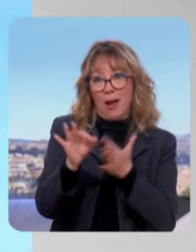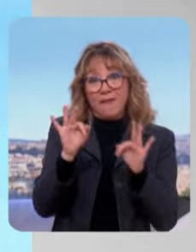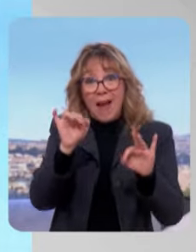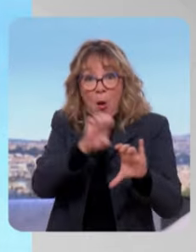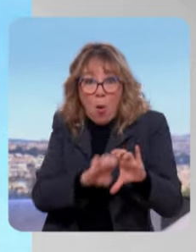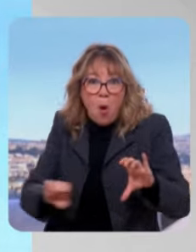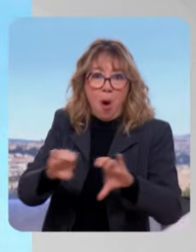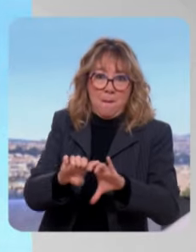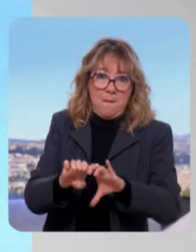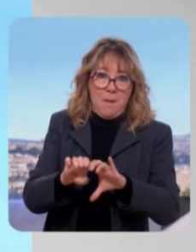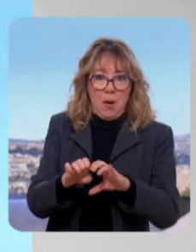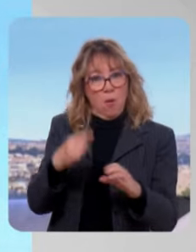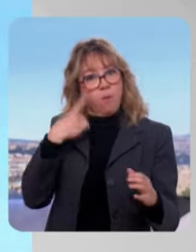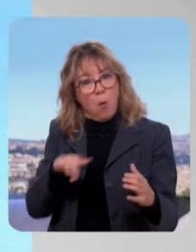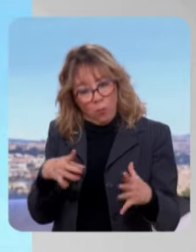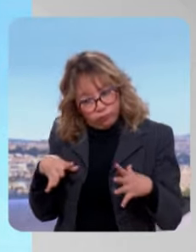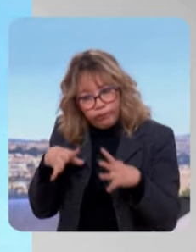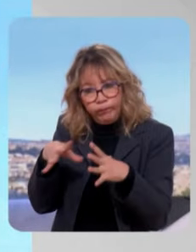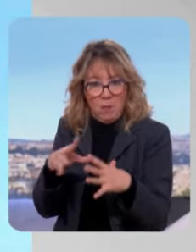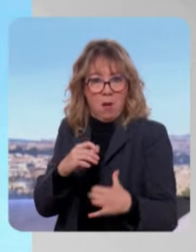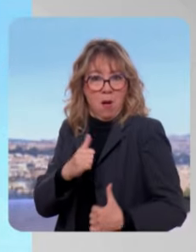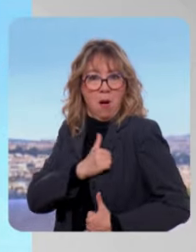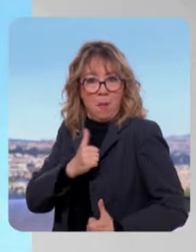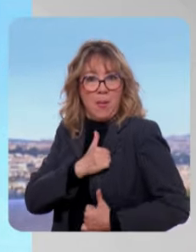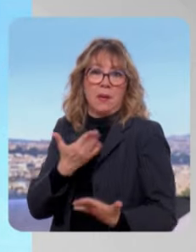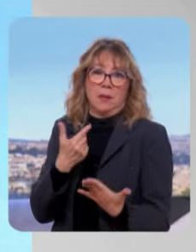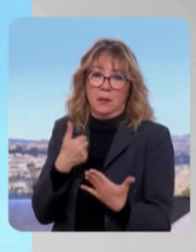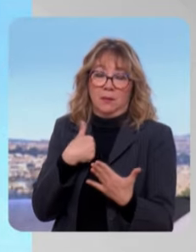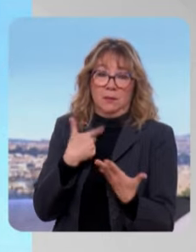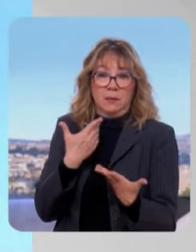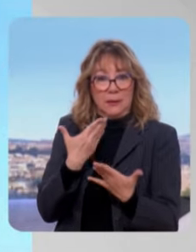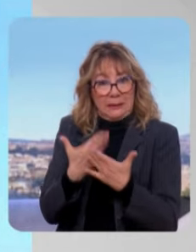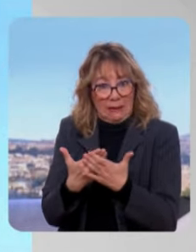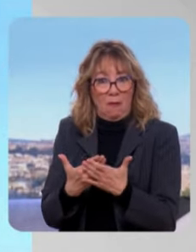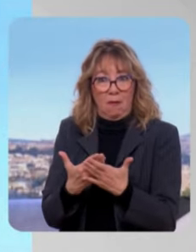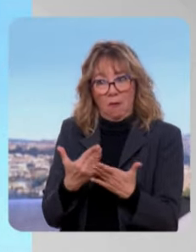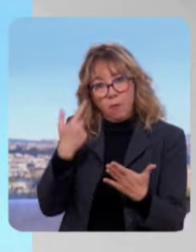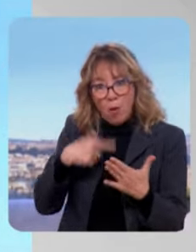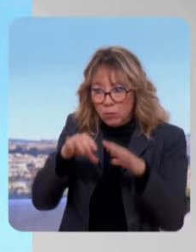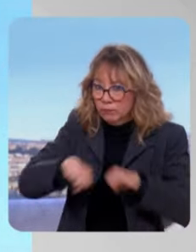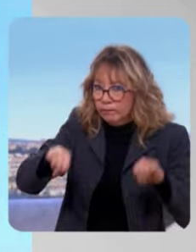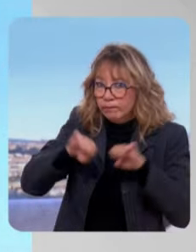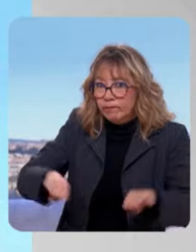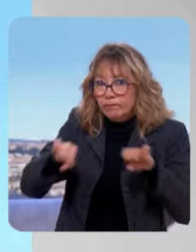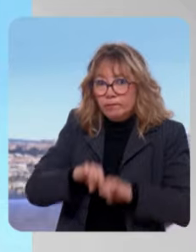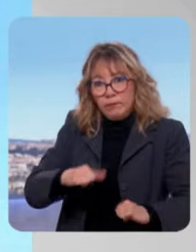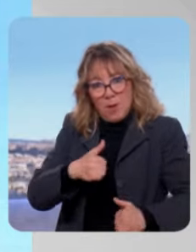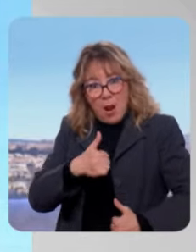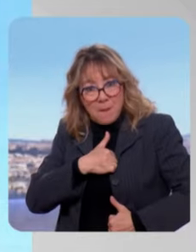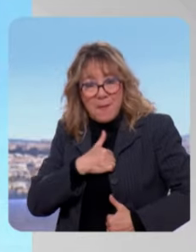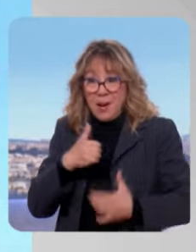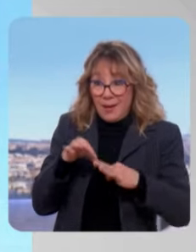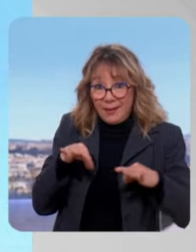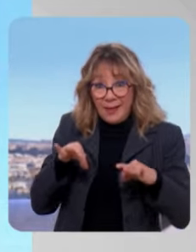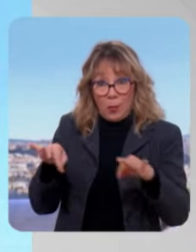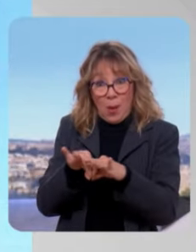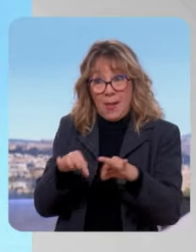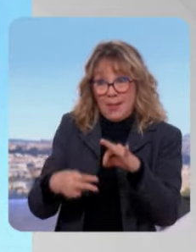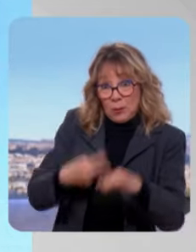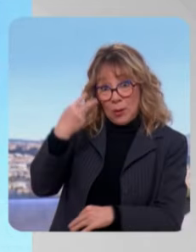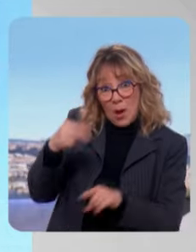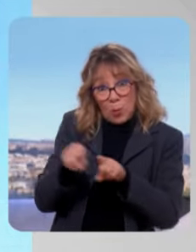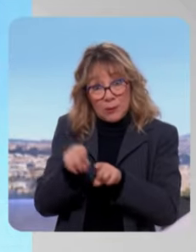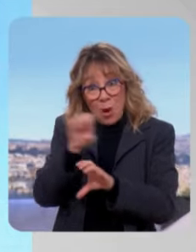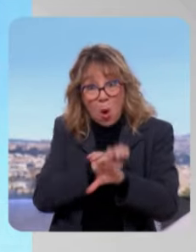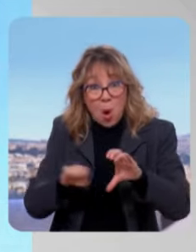avec un réinvestissement dans l'armement, notamment dans l'industrie de l'armement, pour qu'on puisse produire suffisamment d'armes sur le territoire national et européen afin